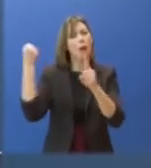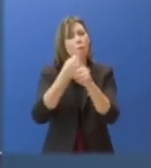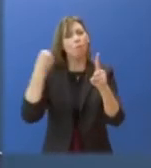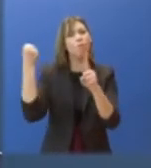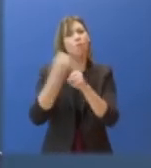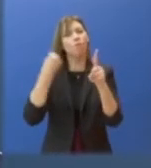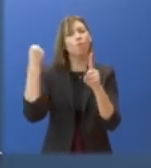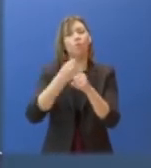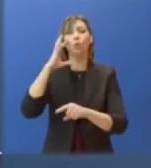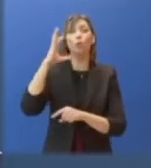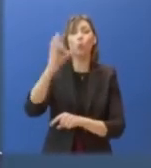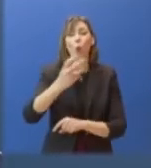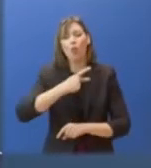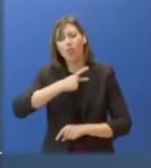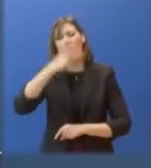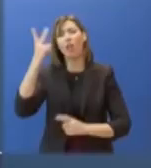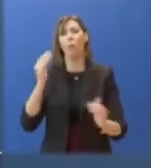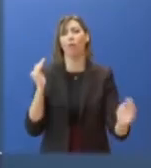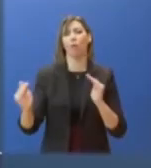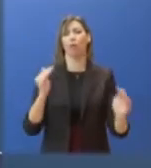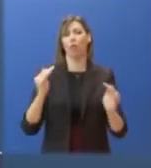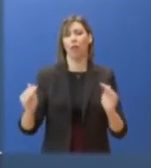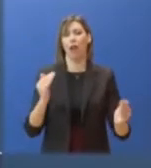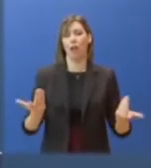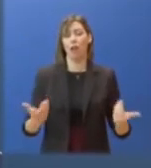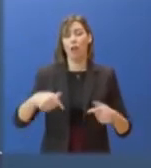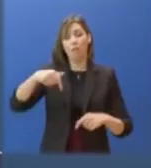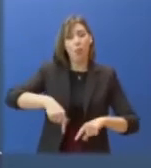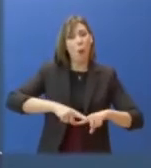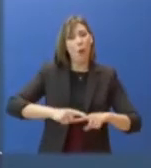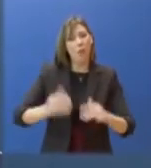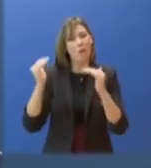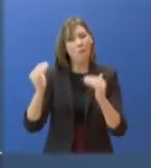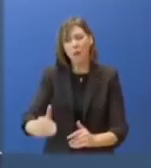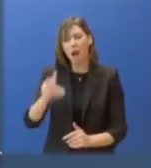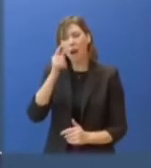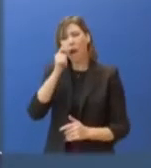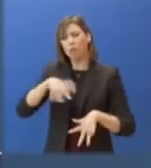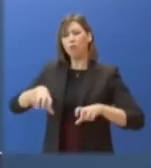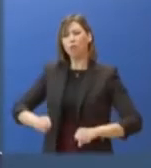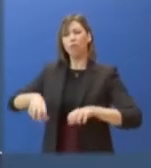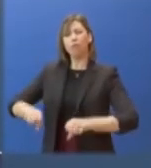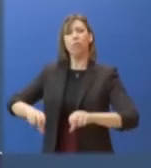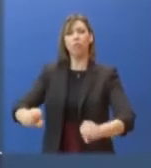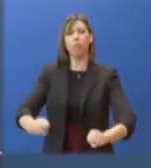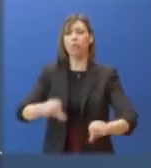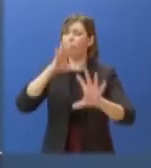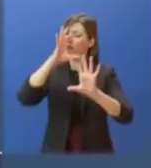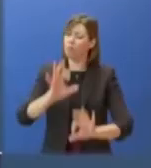απελευθερωθούμε από τα κατάλληπα της πατριαρχίας, τα οποία είναι πια ανεπίκαιρα και ταλαιπωρούν ανθρώπους. Στην Ελλάδα τα